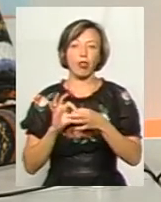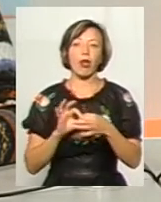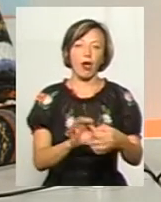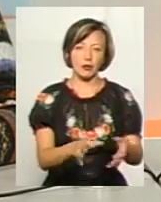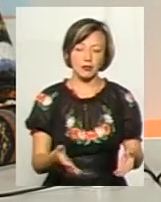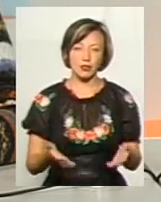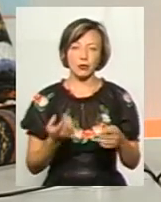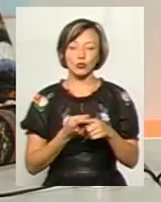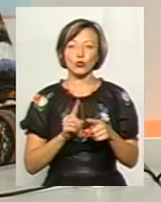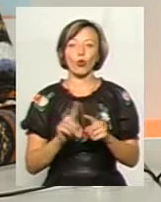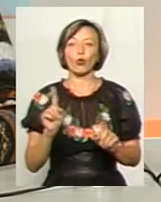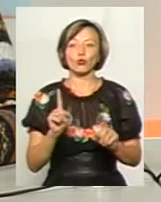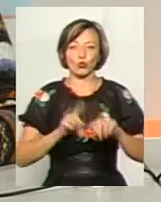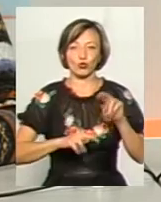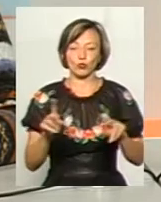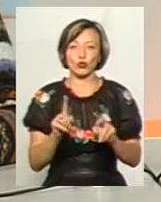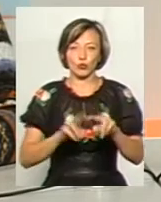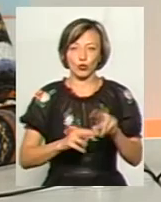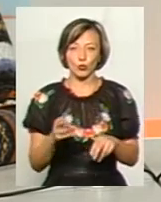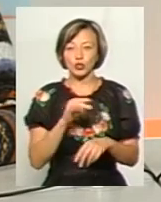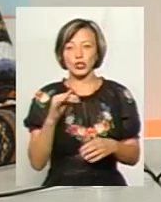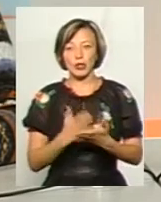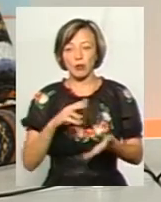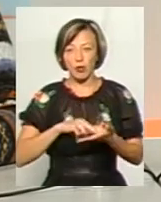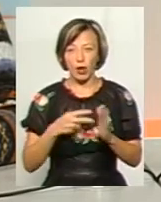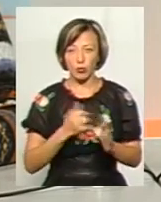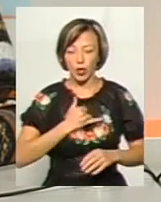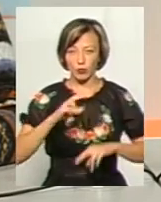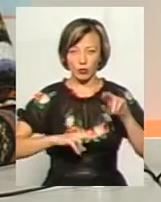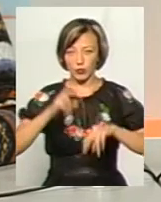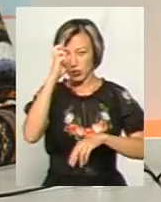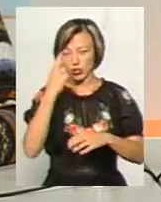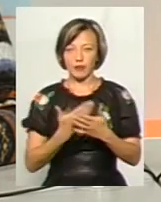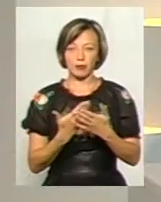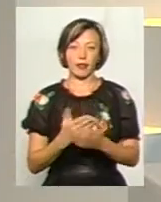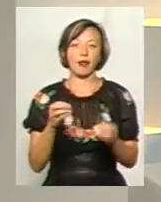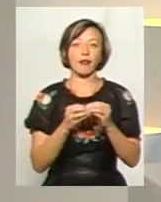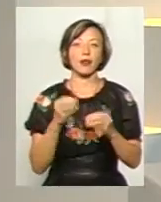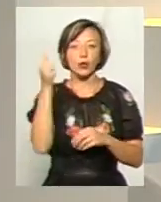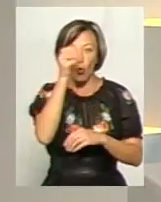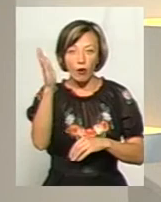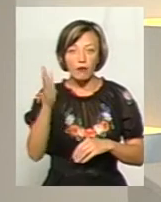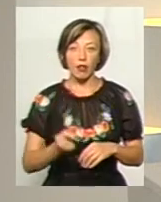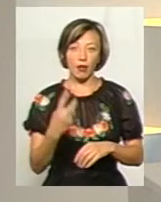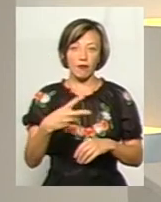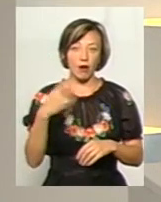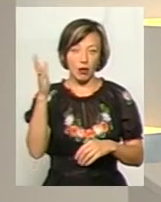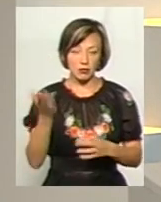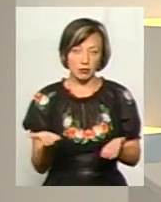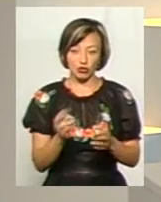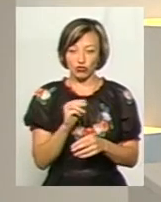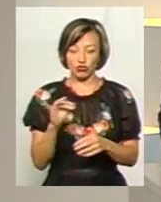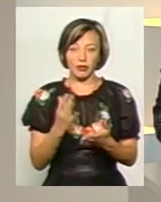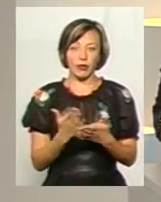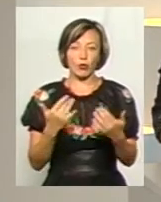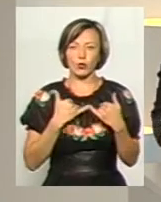точніше, щось будуємо, от щось будуємо. Чи є у план побудови держави на 10 років, на 20? Чи у нас є модель,